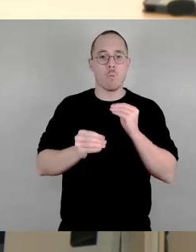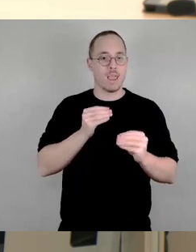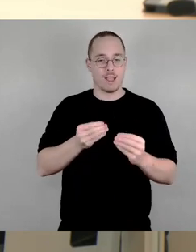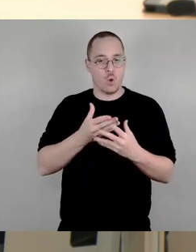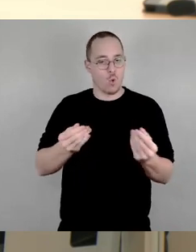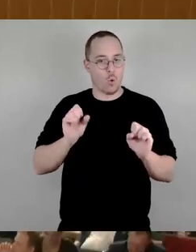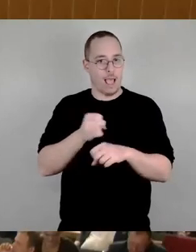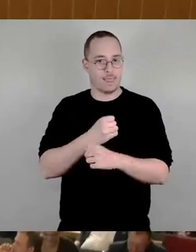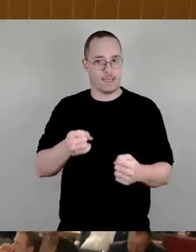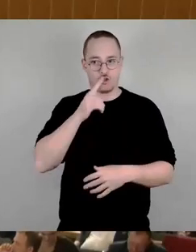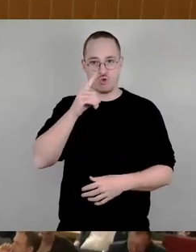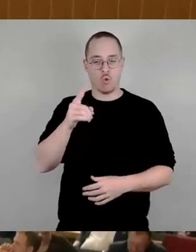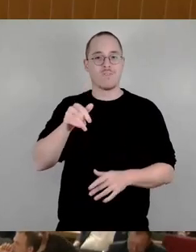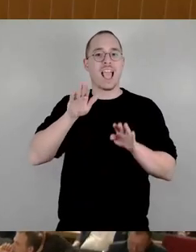redet.